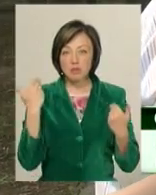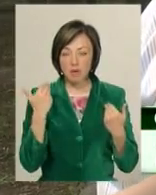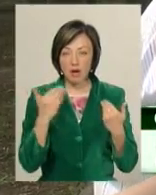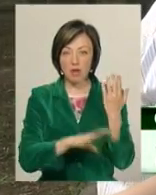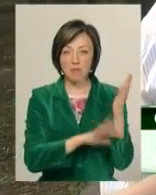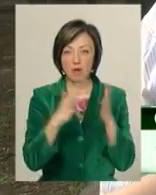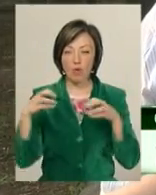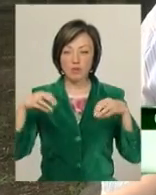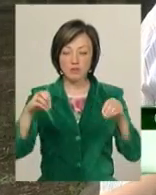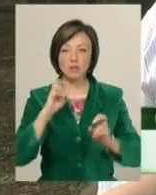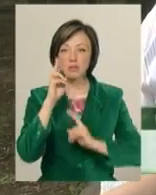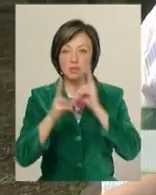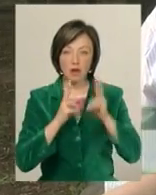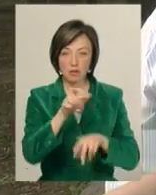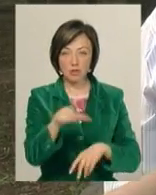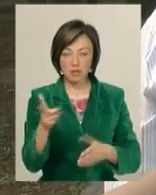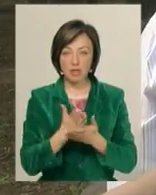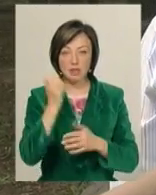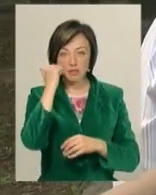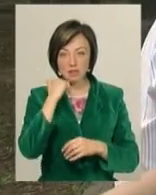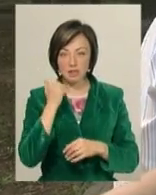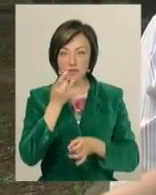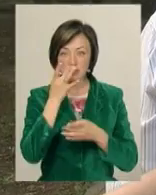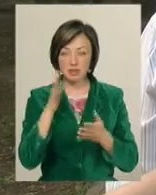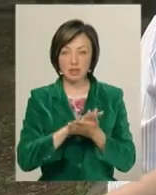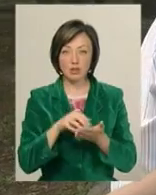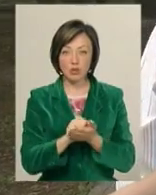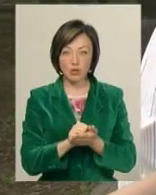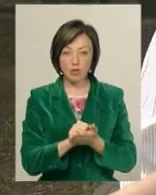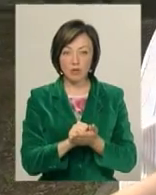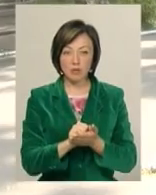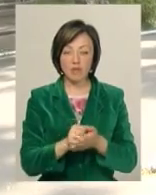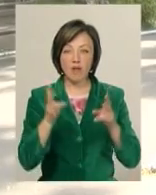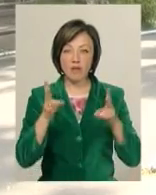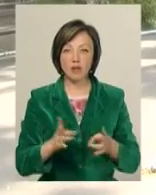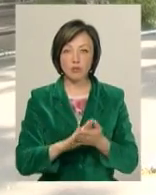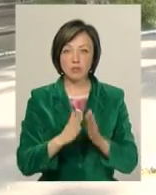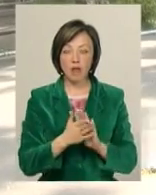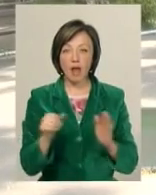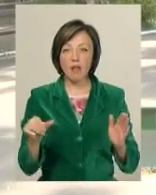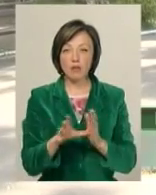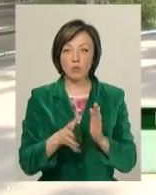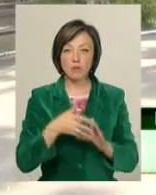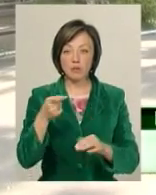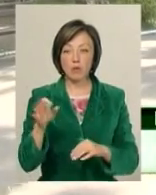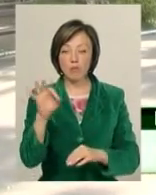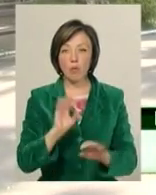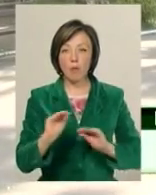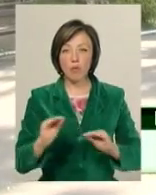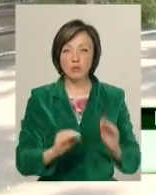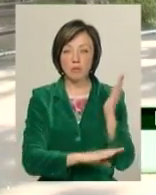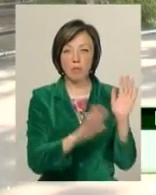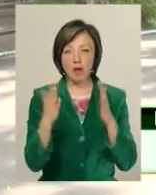дуже багато скарг мешканців. Є старе, воно згнило в горінному стані. Електронна петиція при благоустрій парку